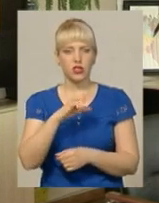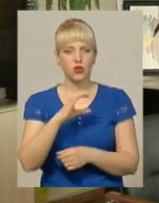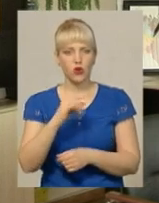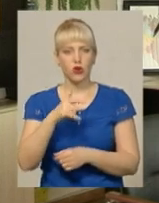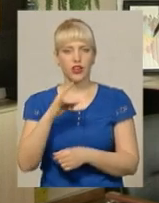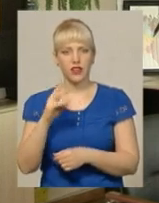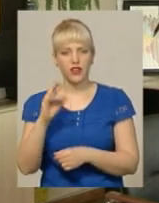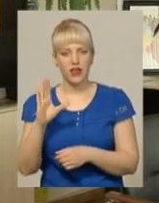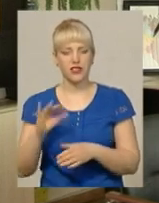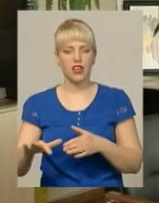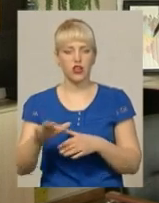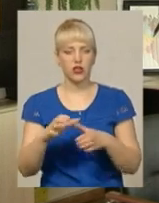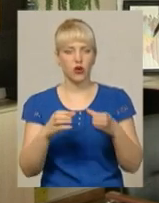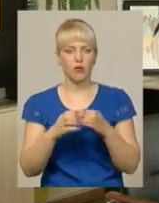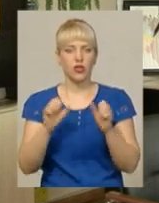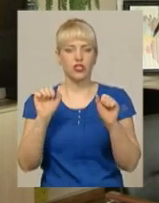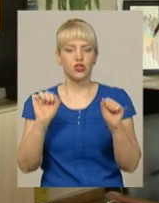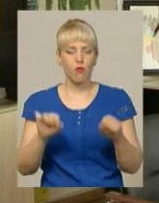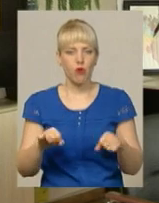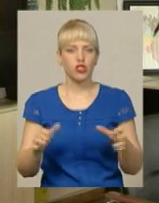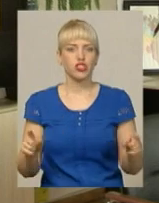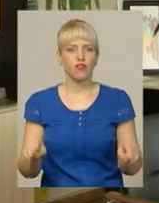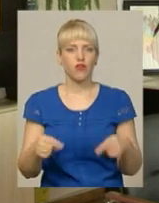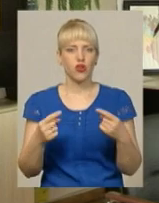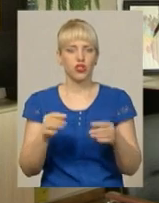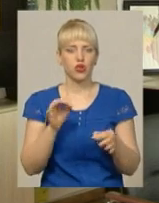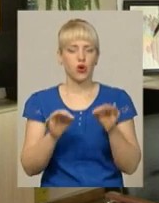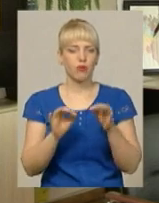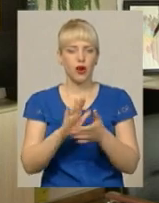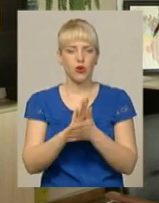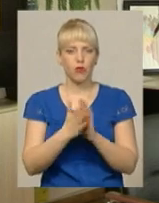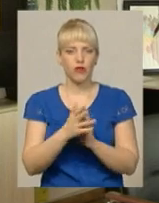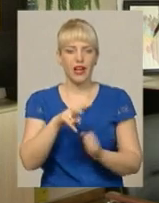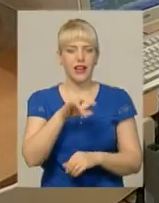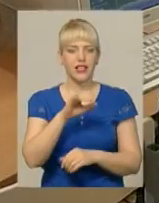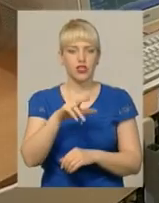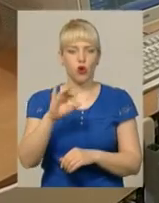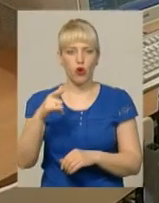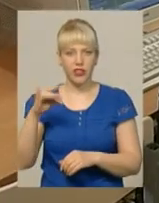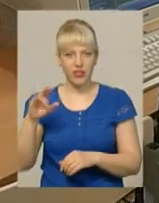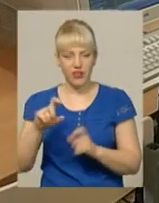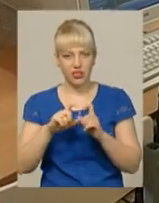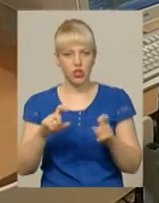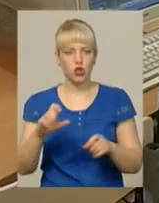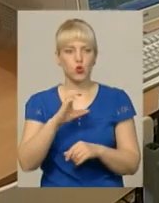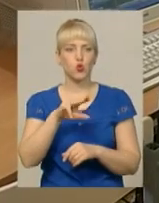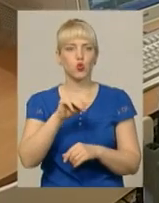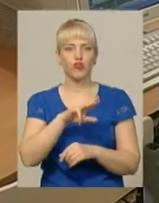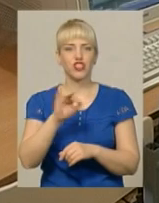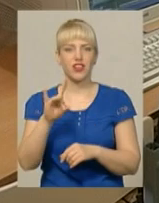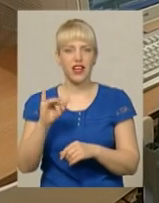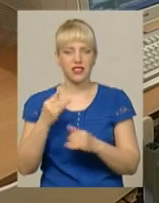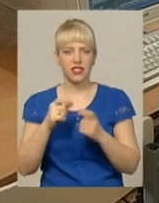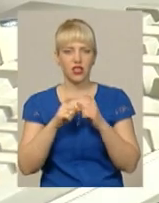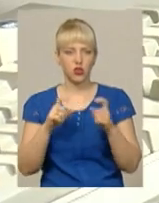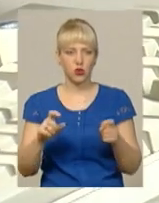зможе створити нормальні умови в Лісогринівецькій школі, в Стовчинецькій школі. Оптимізувати управління освітою, а не